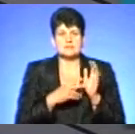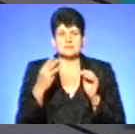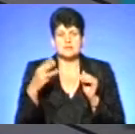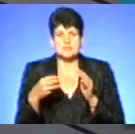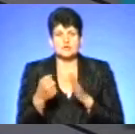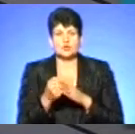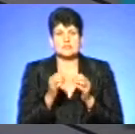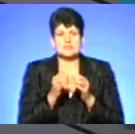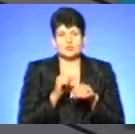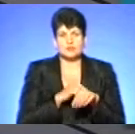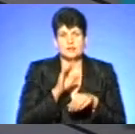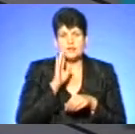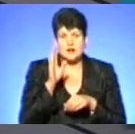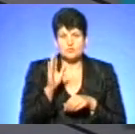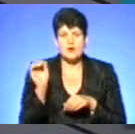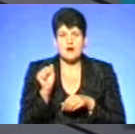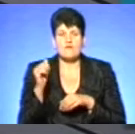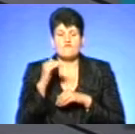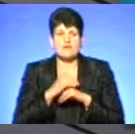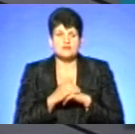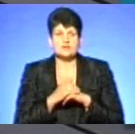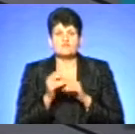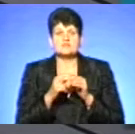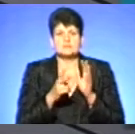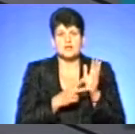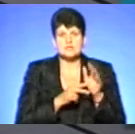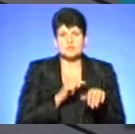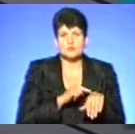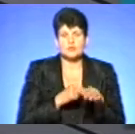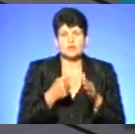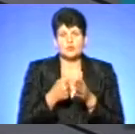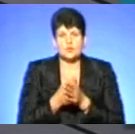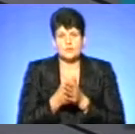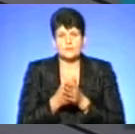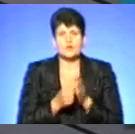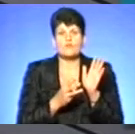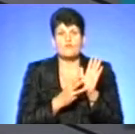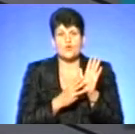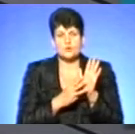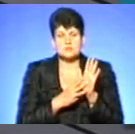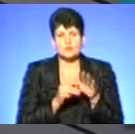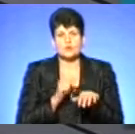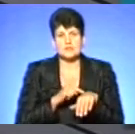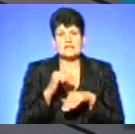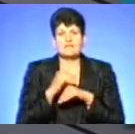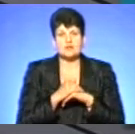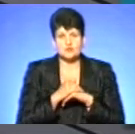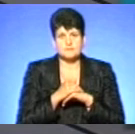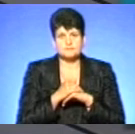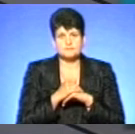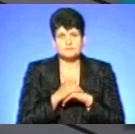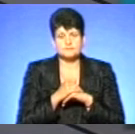години вечора. Чому? В інший час вона теж погано